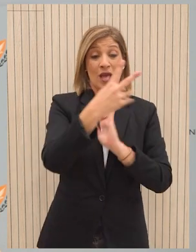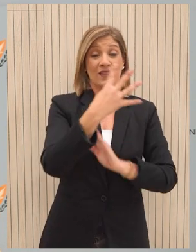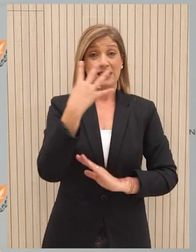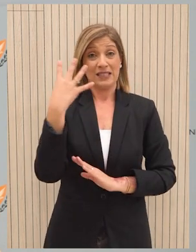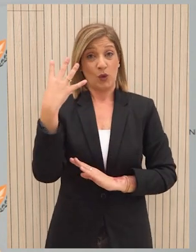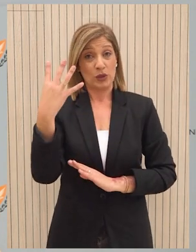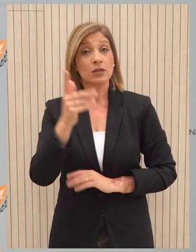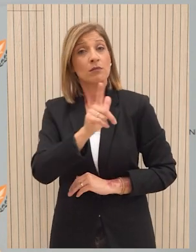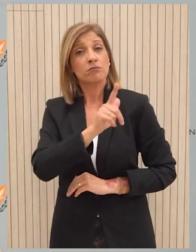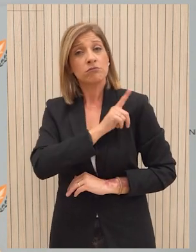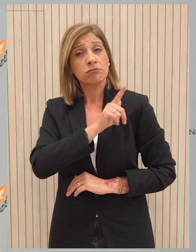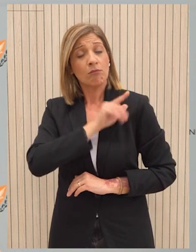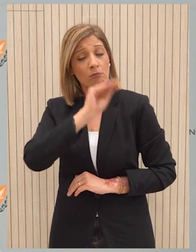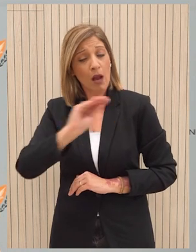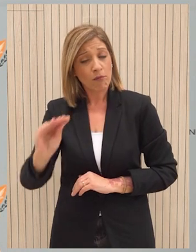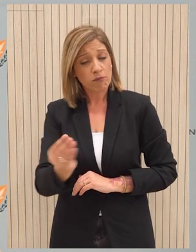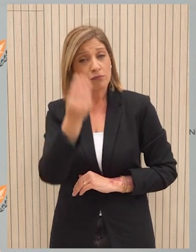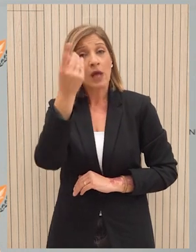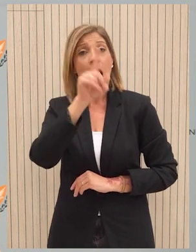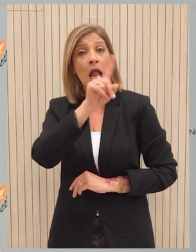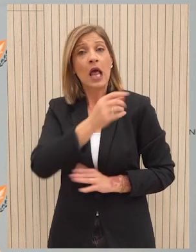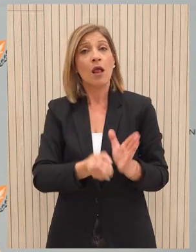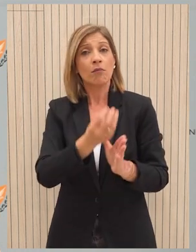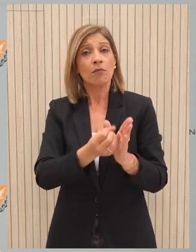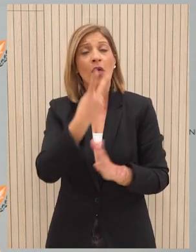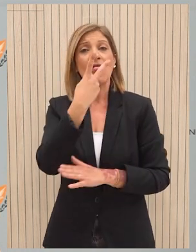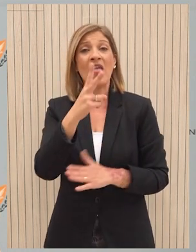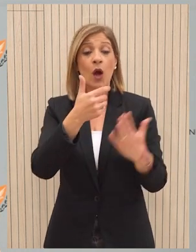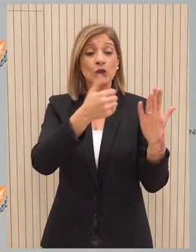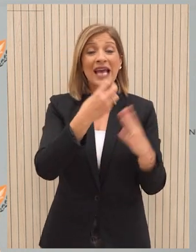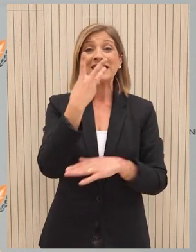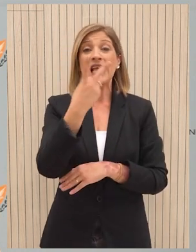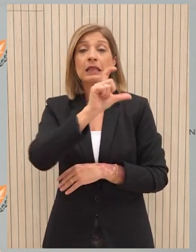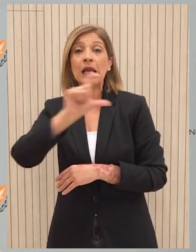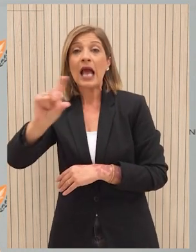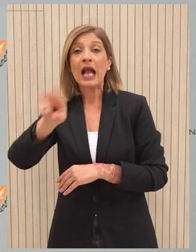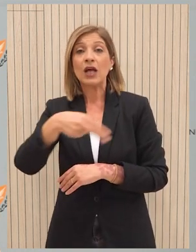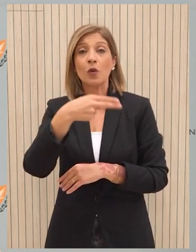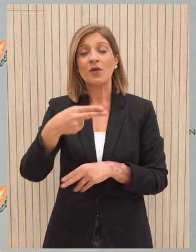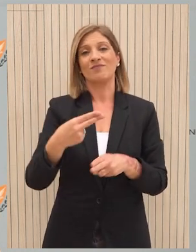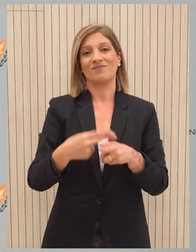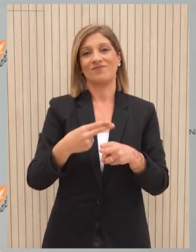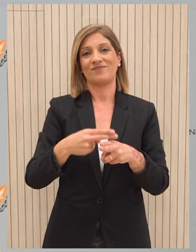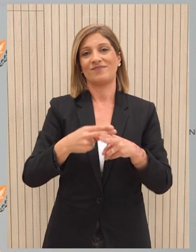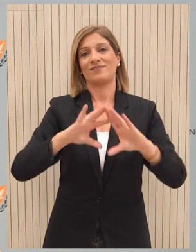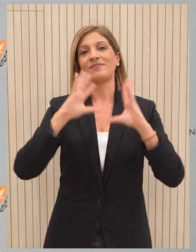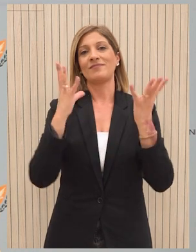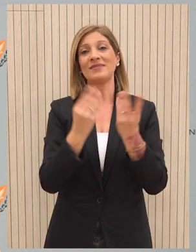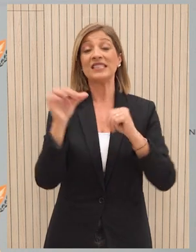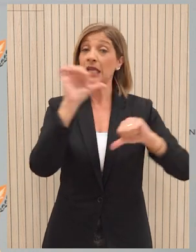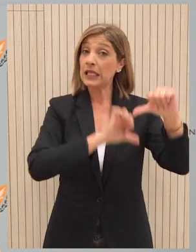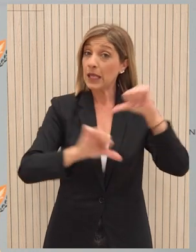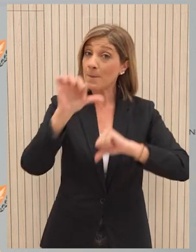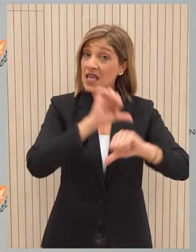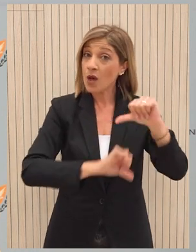αναμένεται να προκυρυχθούν έργα συνολικής αξίας 263 εκατομμυρίων ευρώ με σημαντικότερα το γενικό χημείο του κράτους